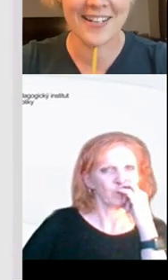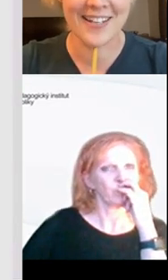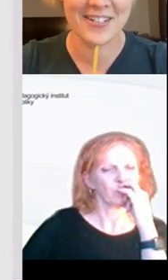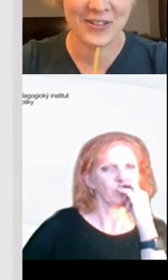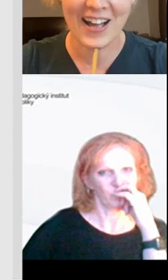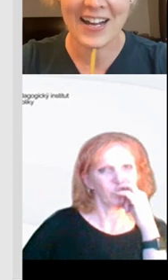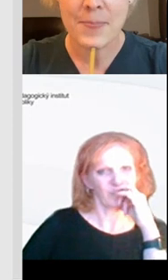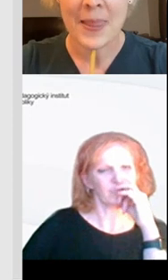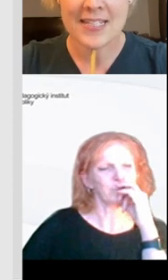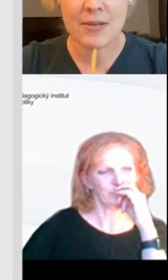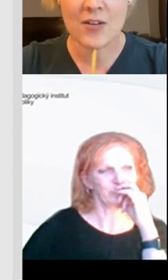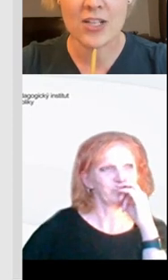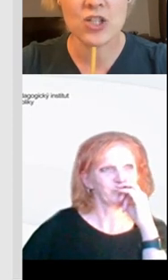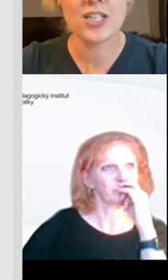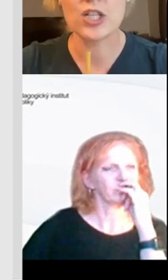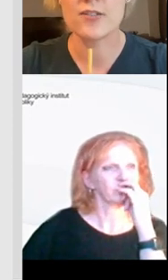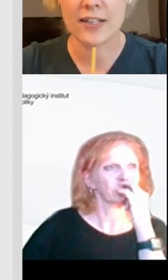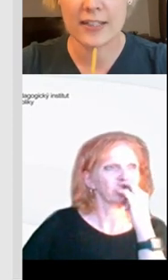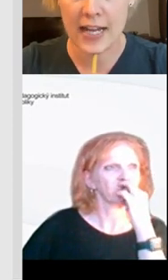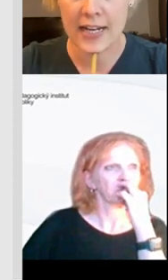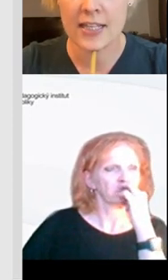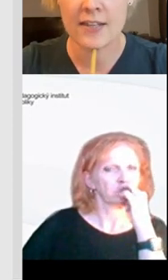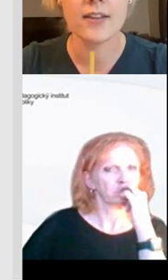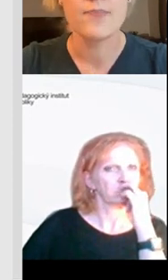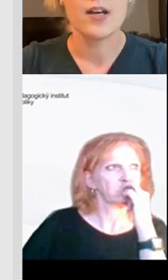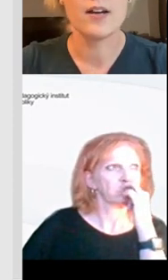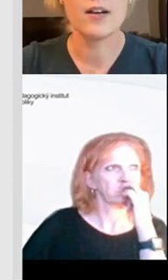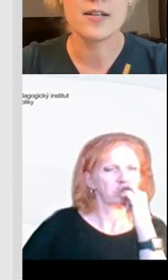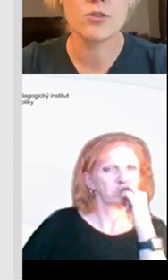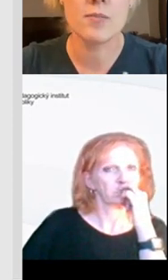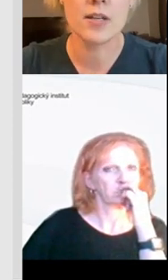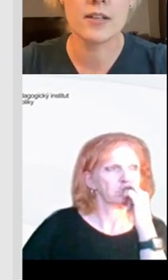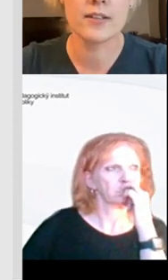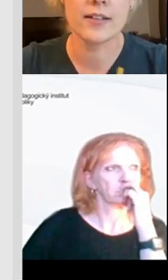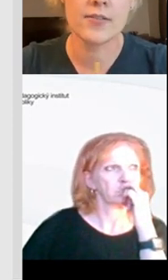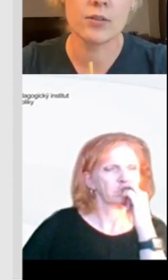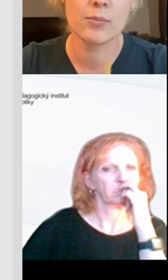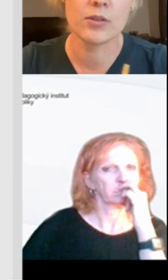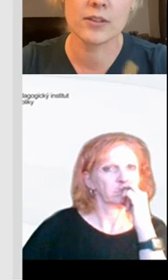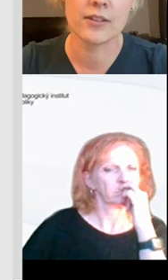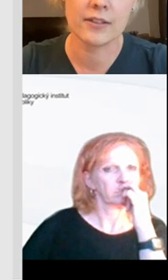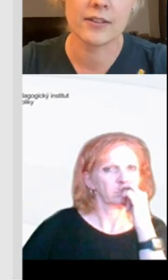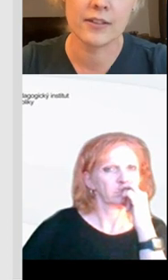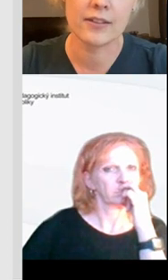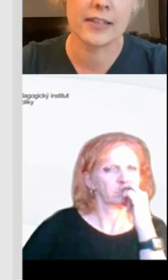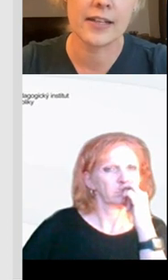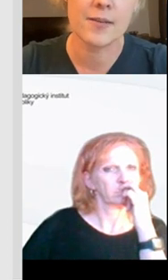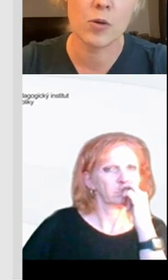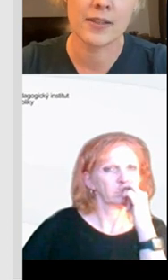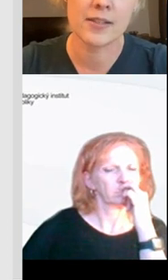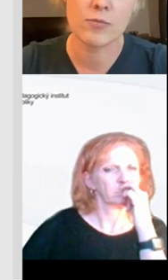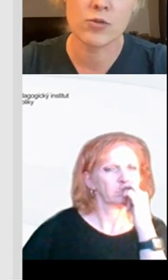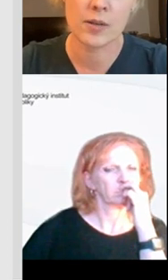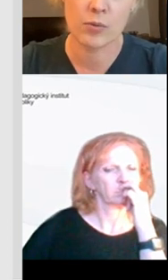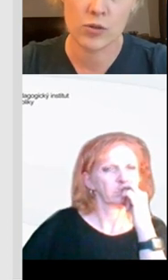ve druhém u nás na našich školách slabikování čtení, člověk, skládání věd. Samozřejmě k nácviku nebo k